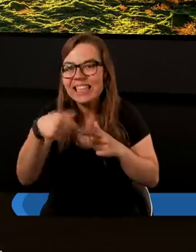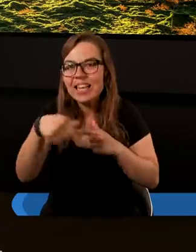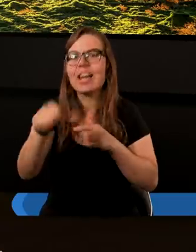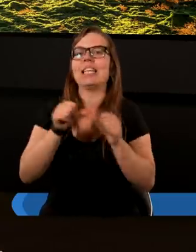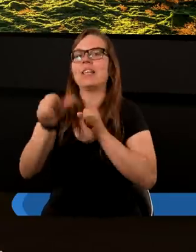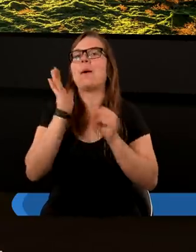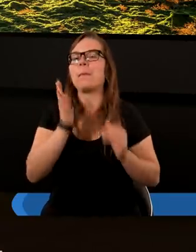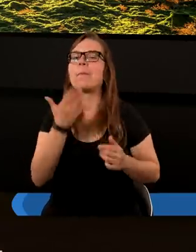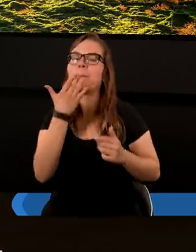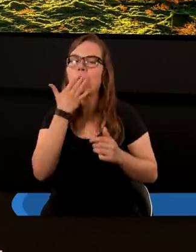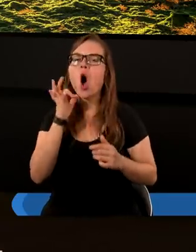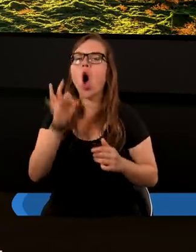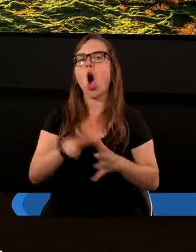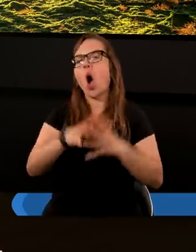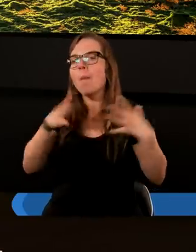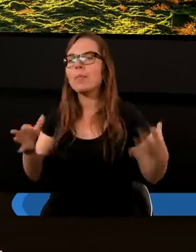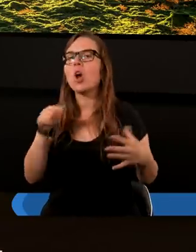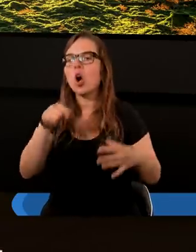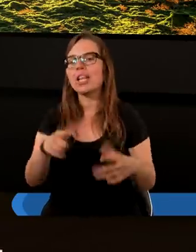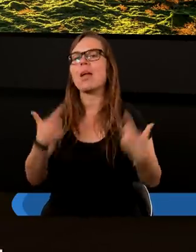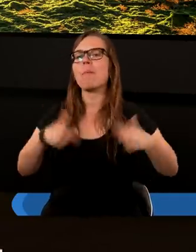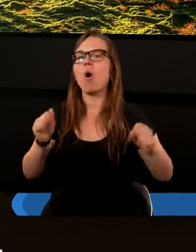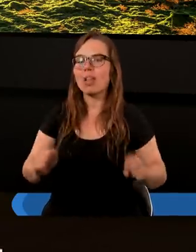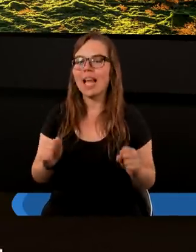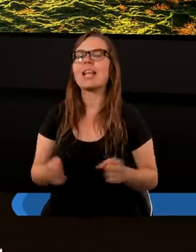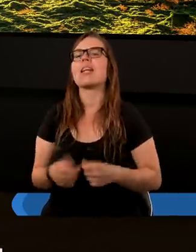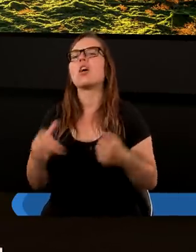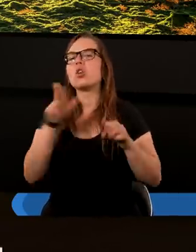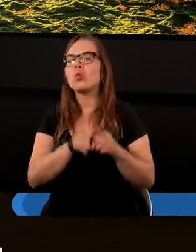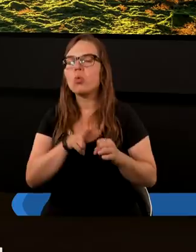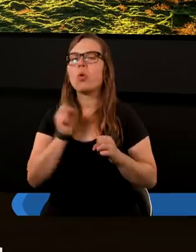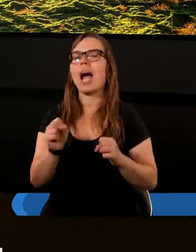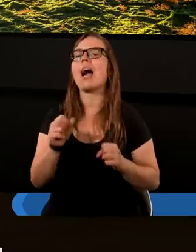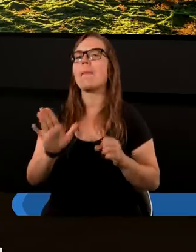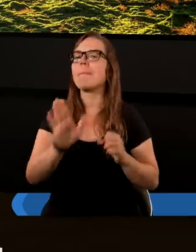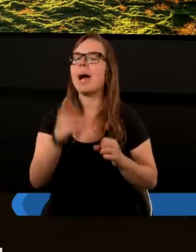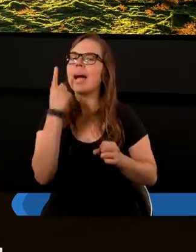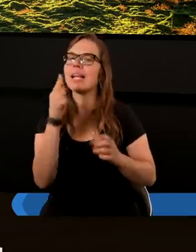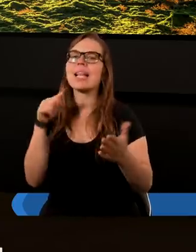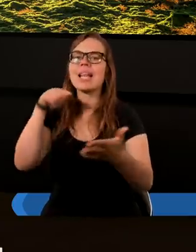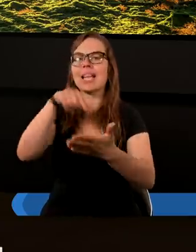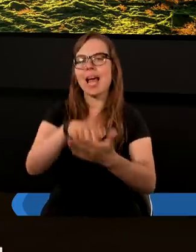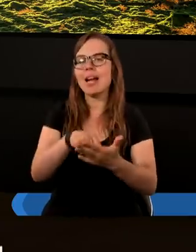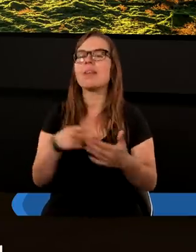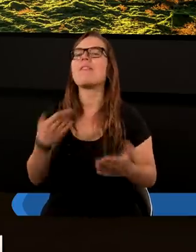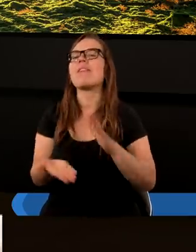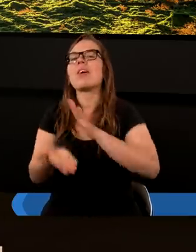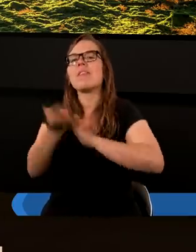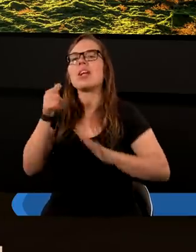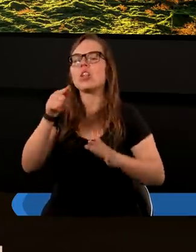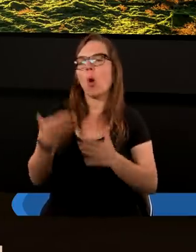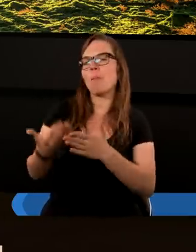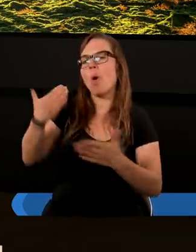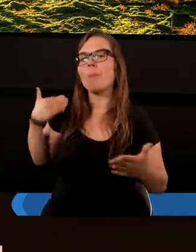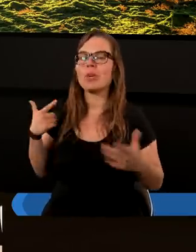mówili obszerniej o tej potędze, która ma jeden cel wywyższyć tą